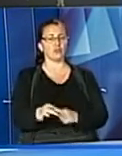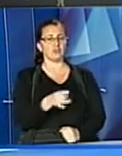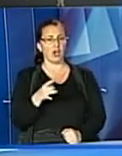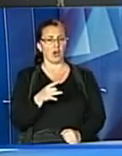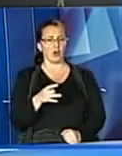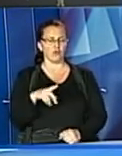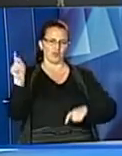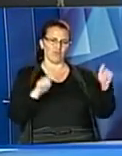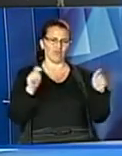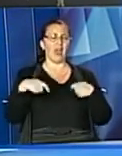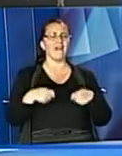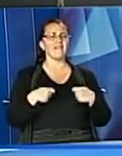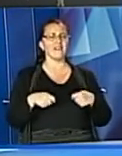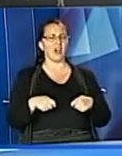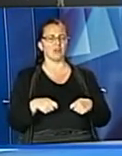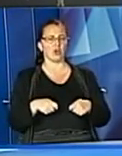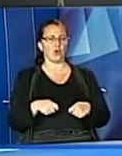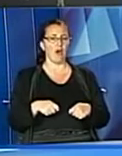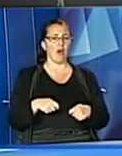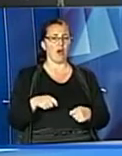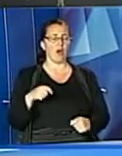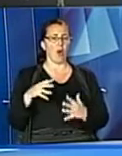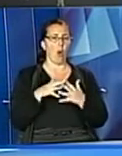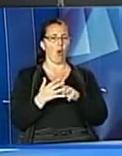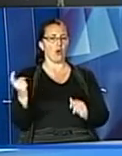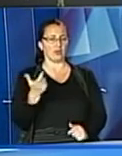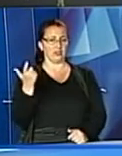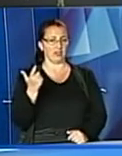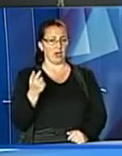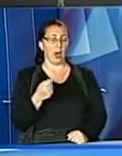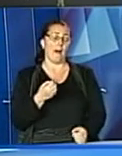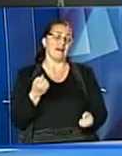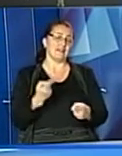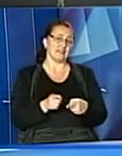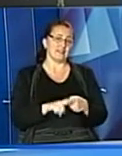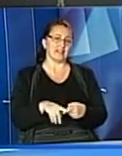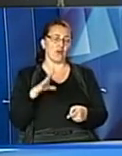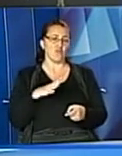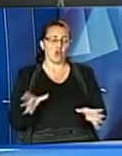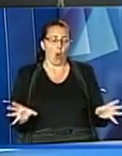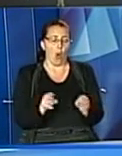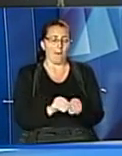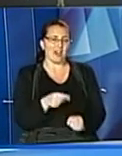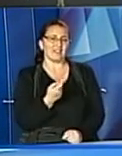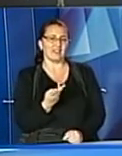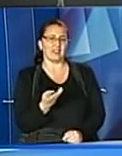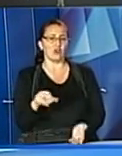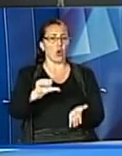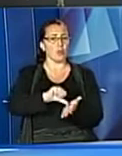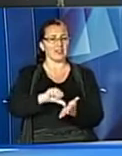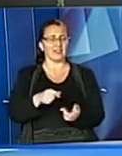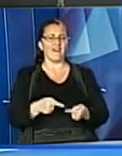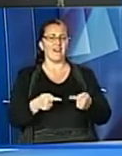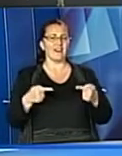аграрний ярмарок, в межах якого презентували кластер «Горбогорем». Просто кажучи, це об'єднання кількох представників різних